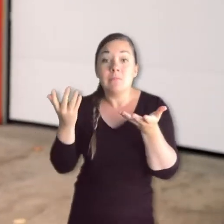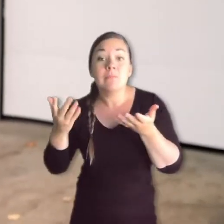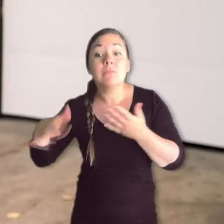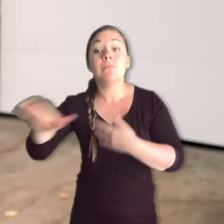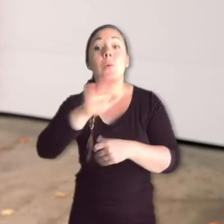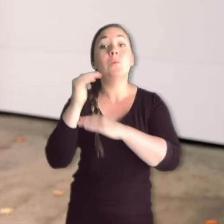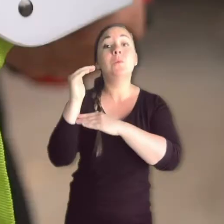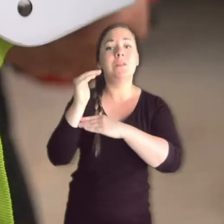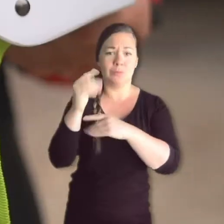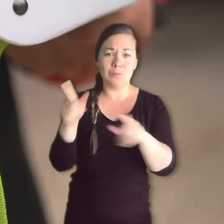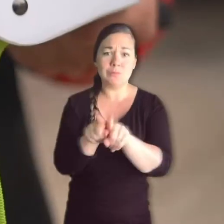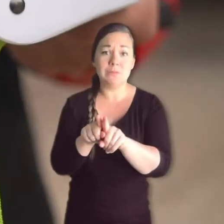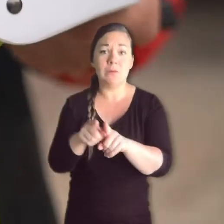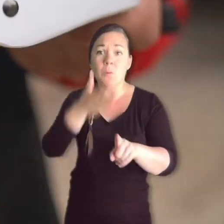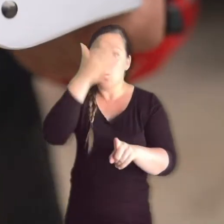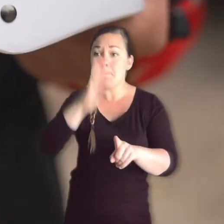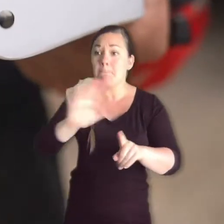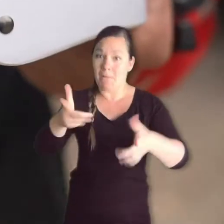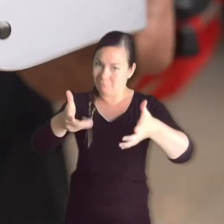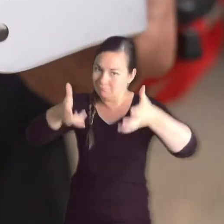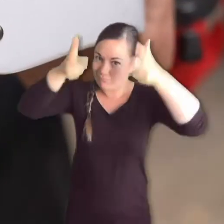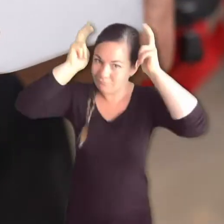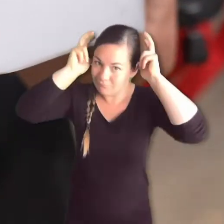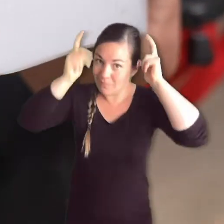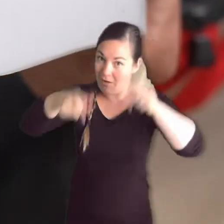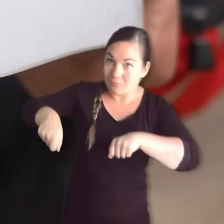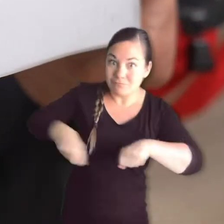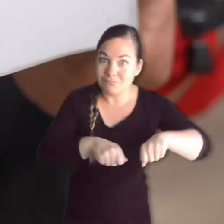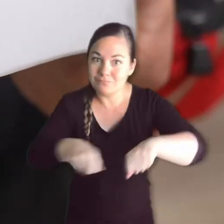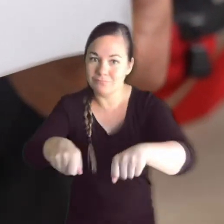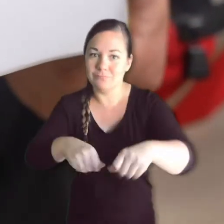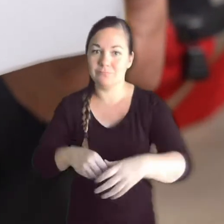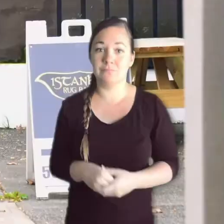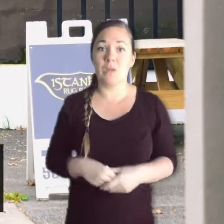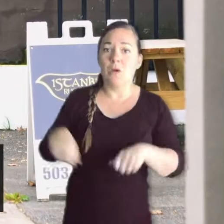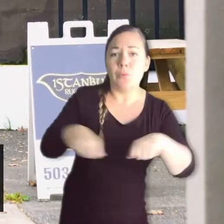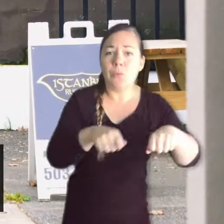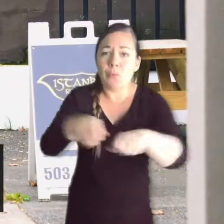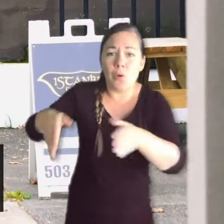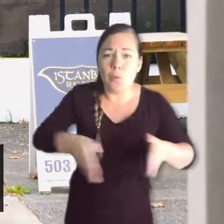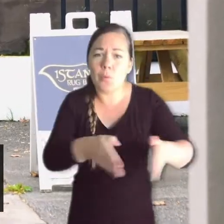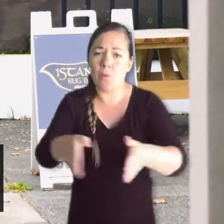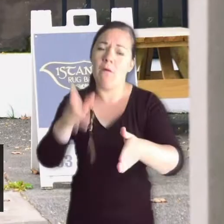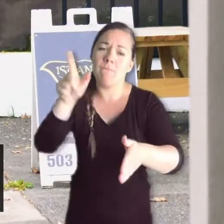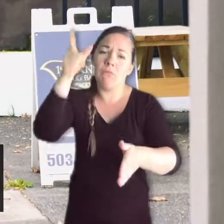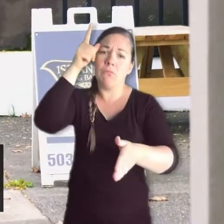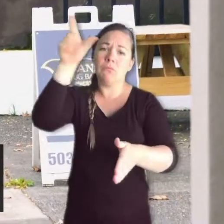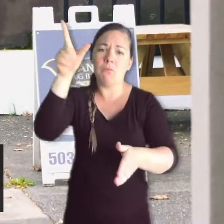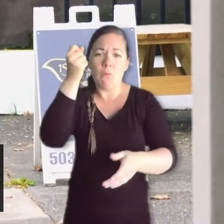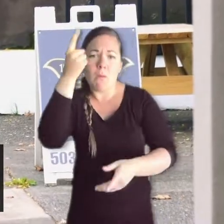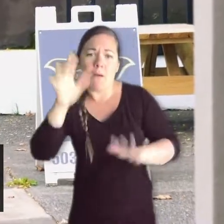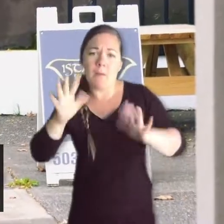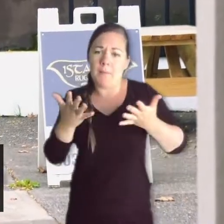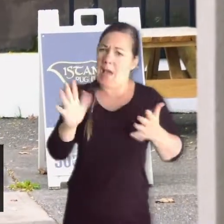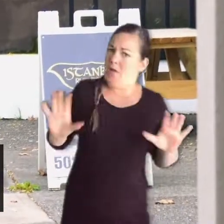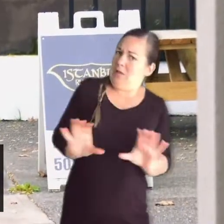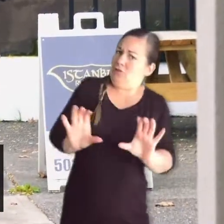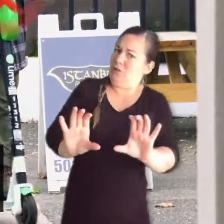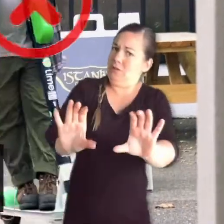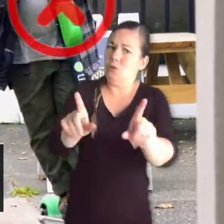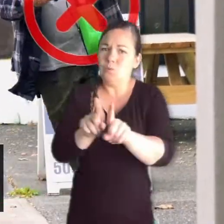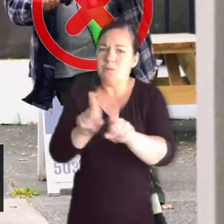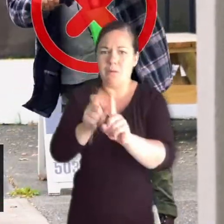clé. Pour votre propre sécurité, n'oubliez jamais de porter un casque lorsque vous roulez. Rouler en trottinette plus intelligemment, c'est aussi